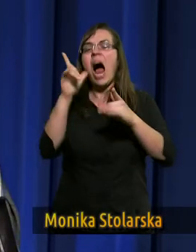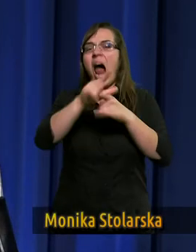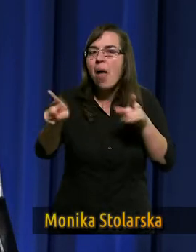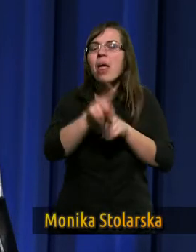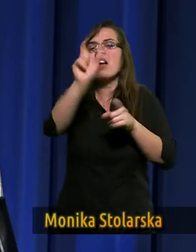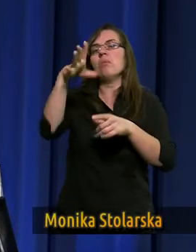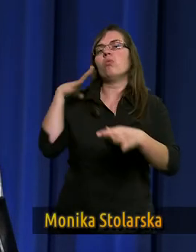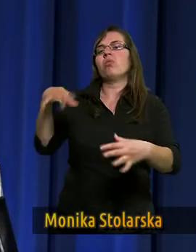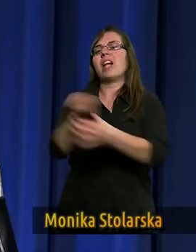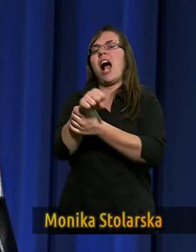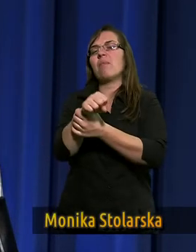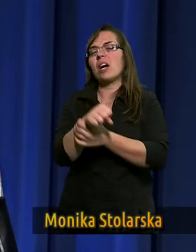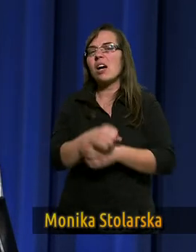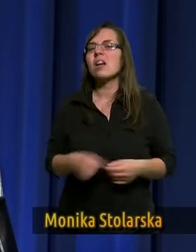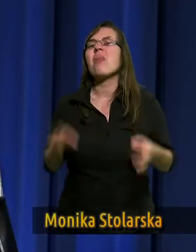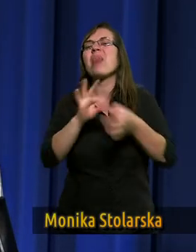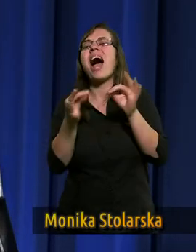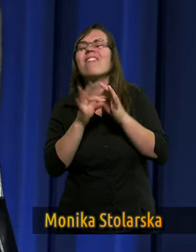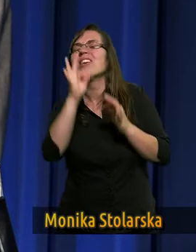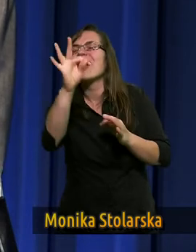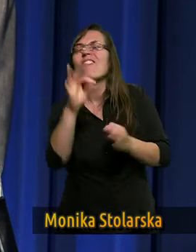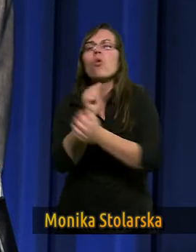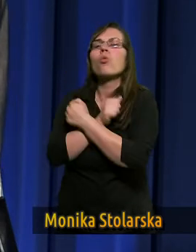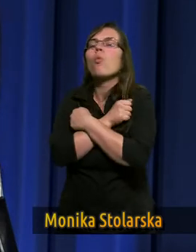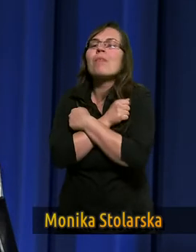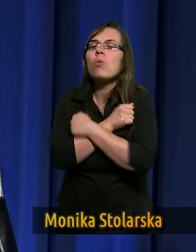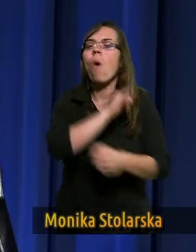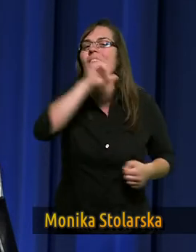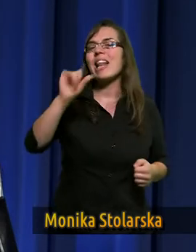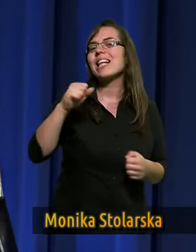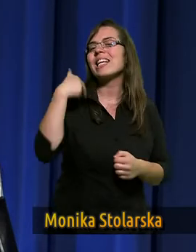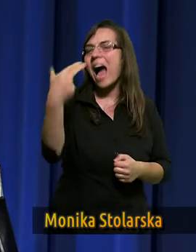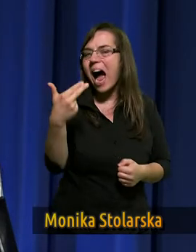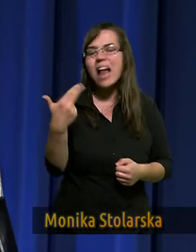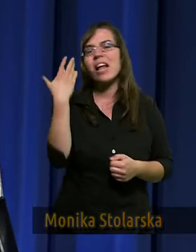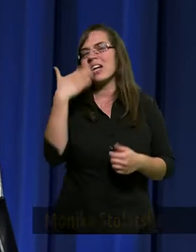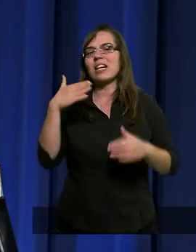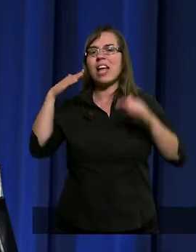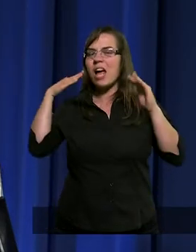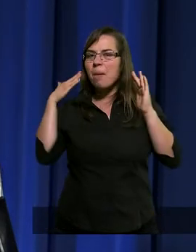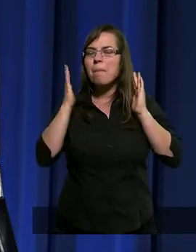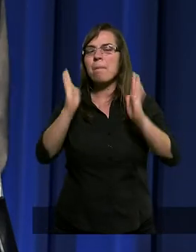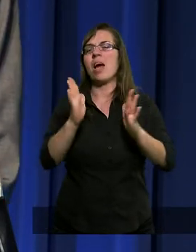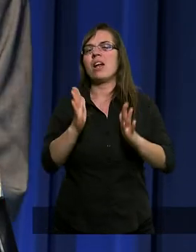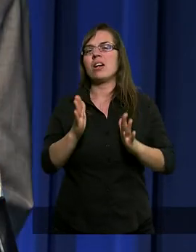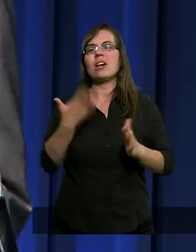zaprze się ciebie. Nawet umiłowany Jan nie będzie